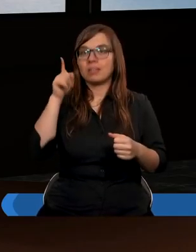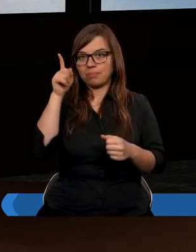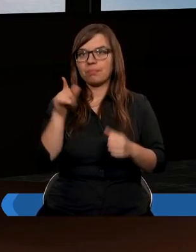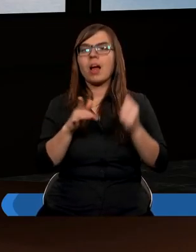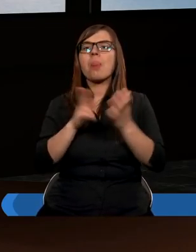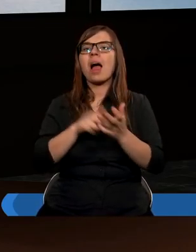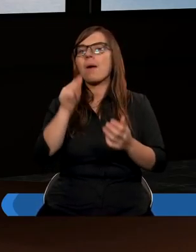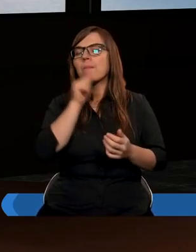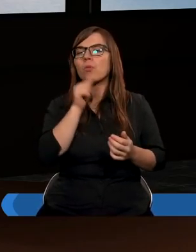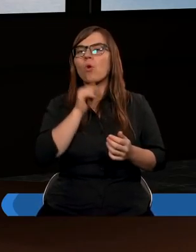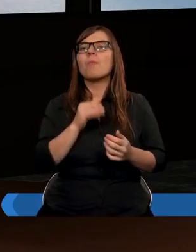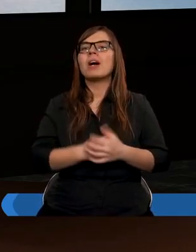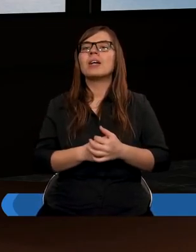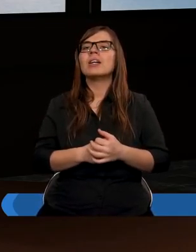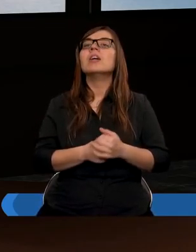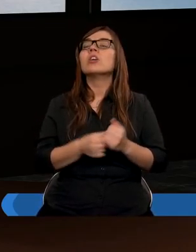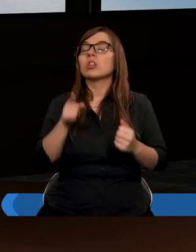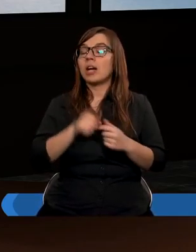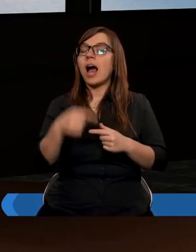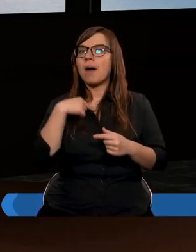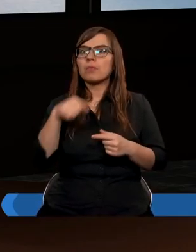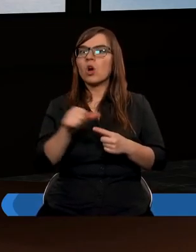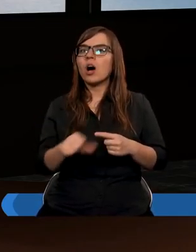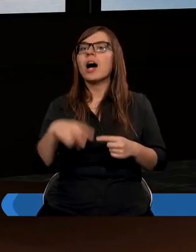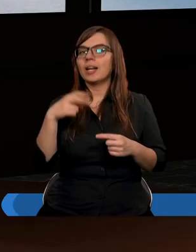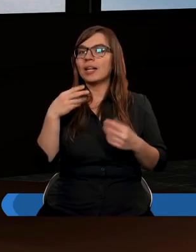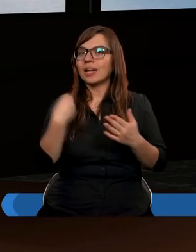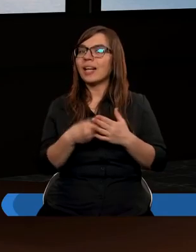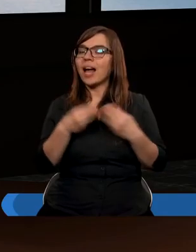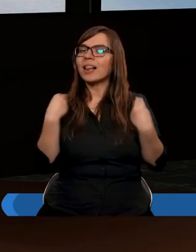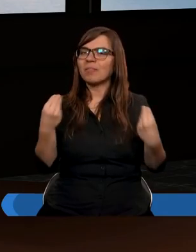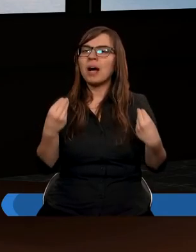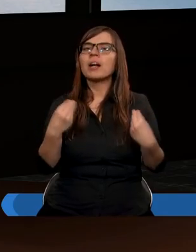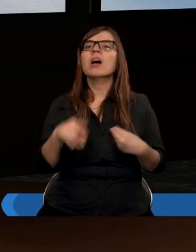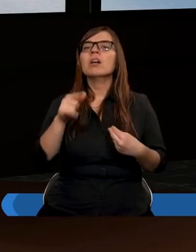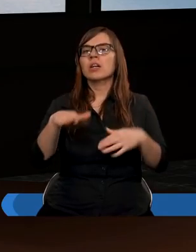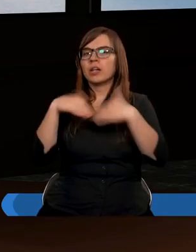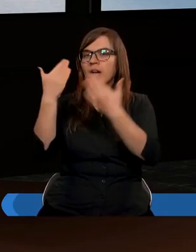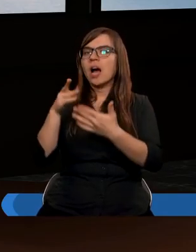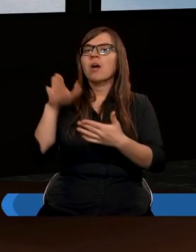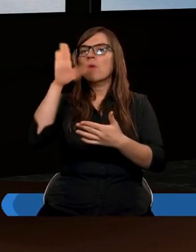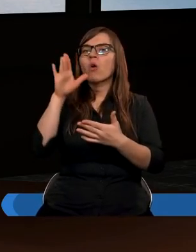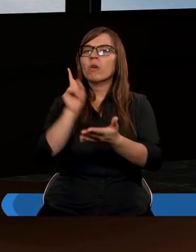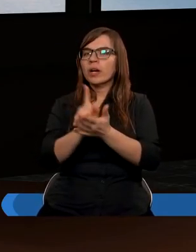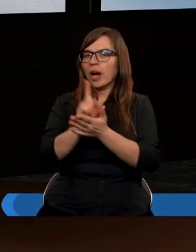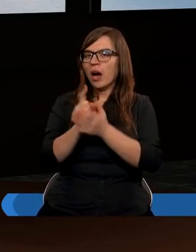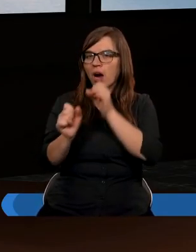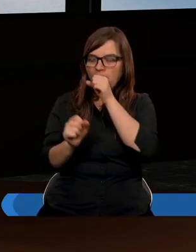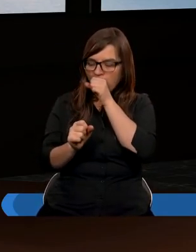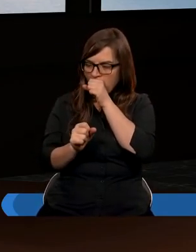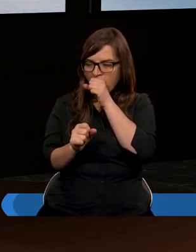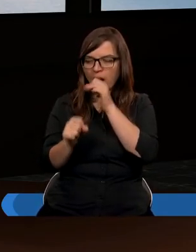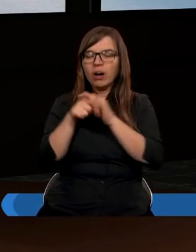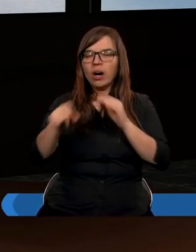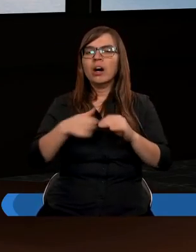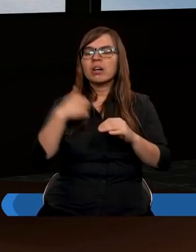na próbę. I to jest dla mnie takie najcenniejsze, że kiedy oddaję dziesięcinę, to daję Bogu szansę do tego, aby mógł